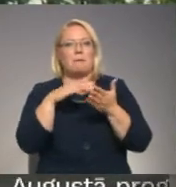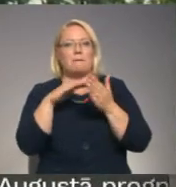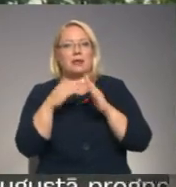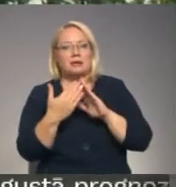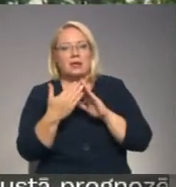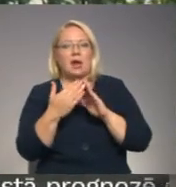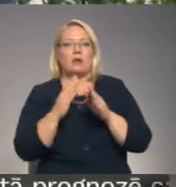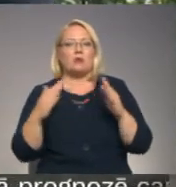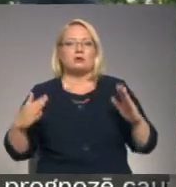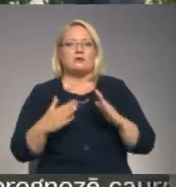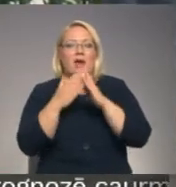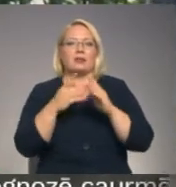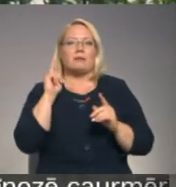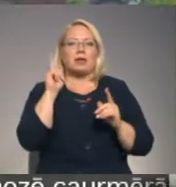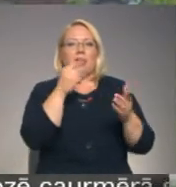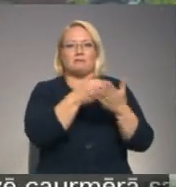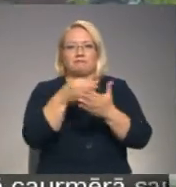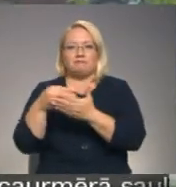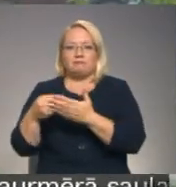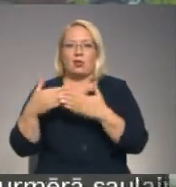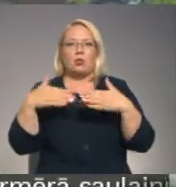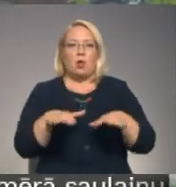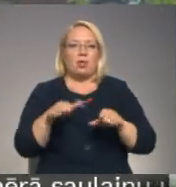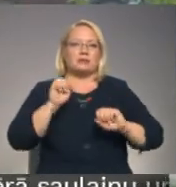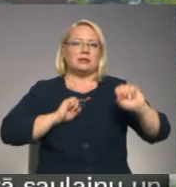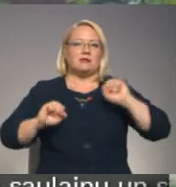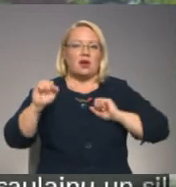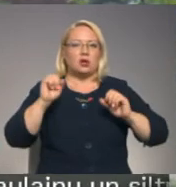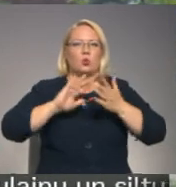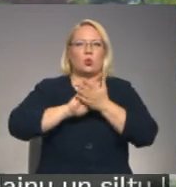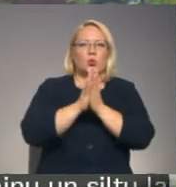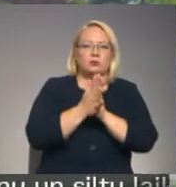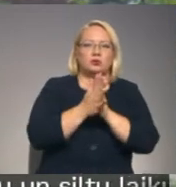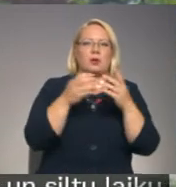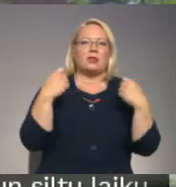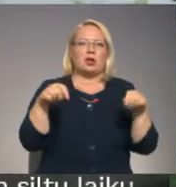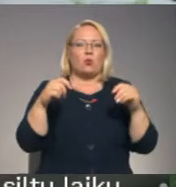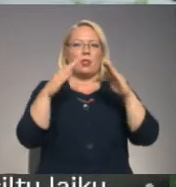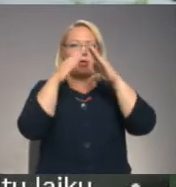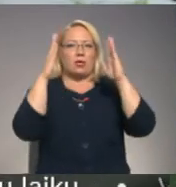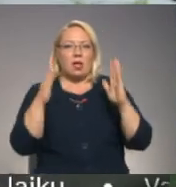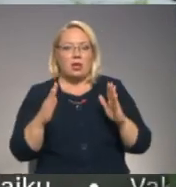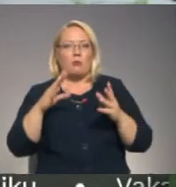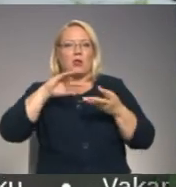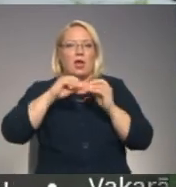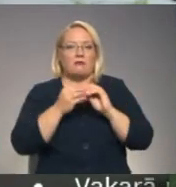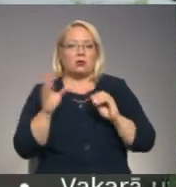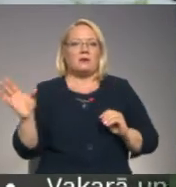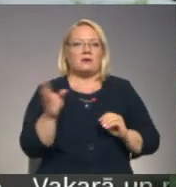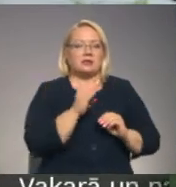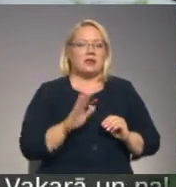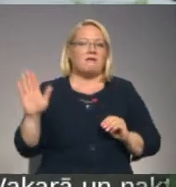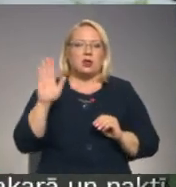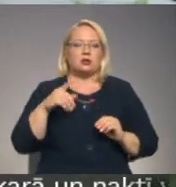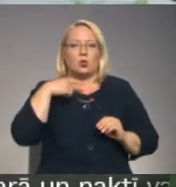viesus svētkiem dosies tikai iepirkties, nolemts izvairīties no drūzmēšanās, pietirgotāju teltīm un tā ievērot visus valstī